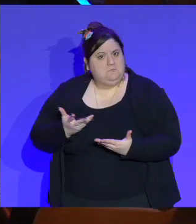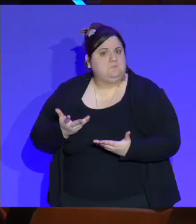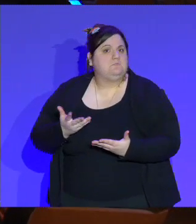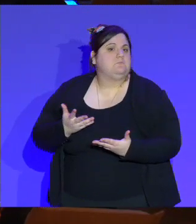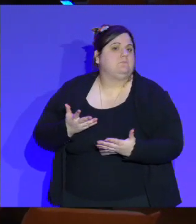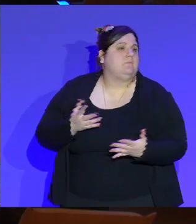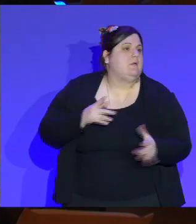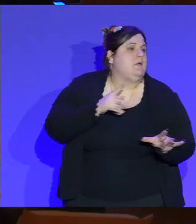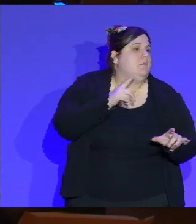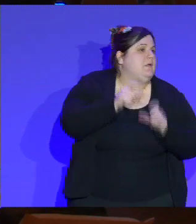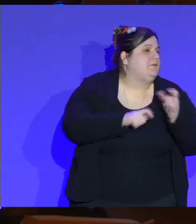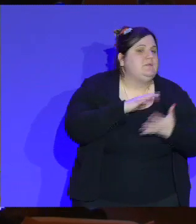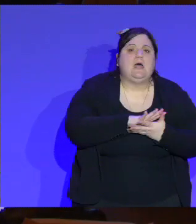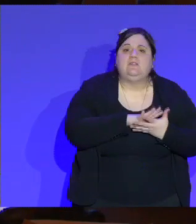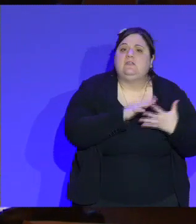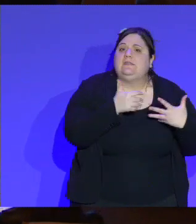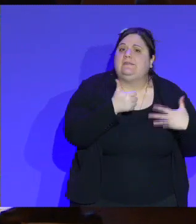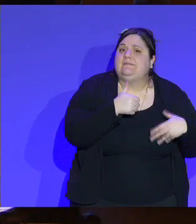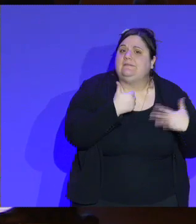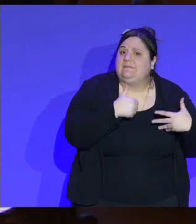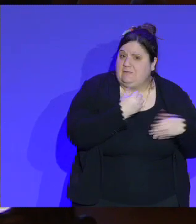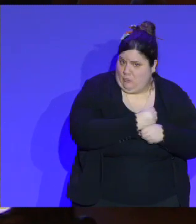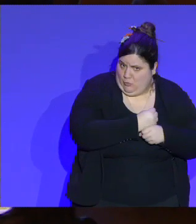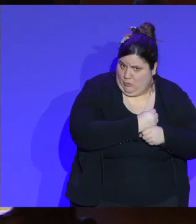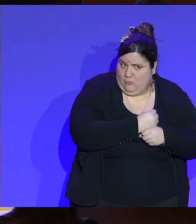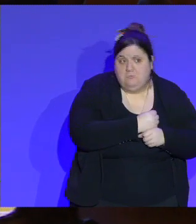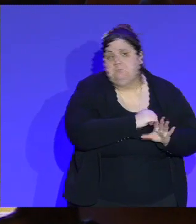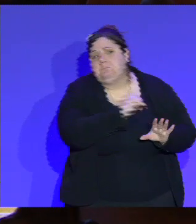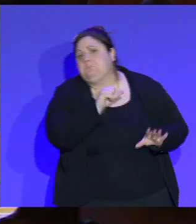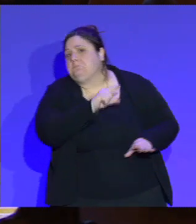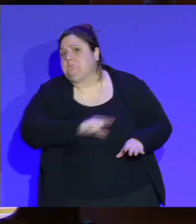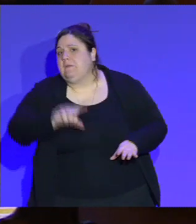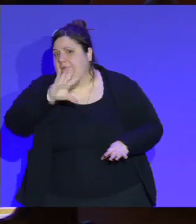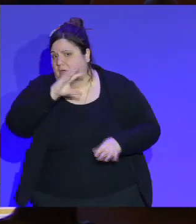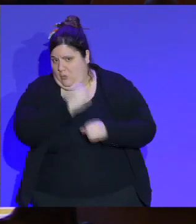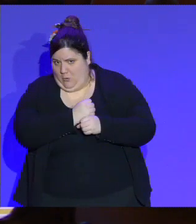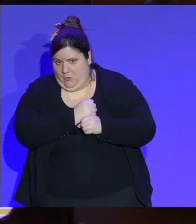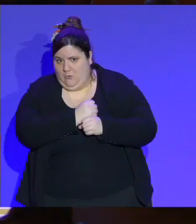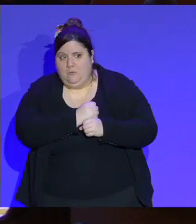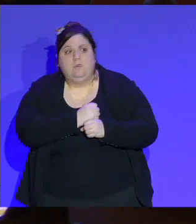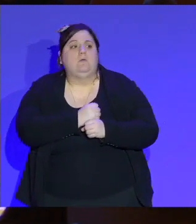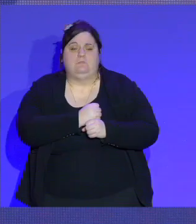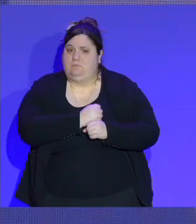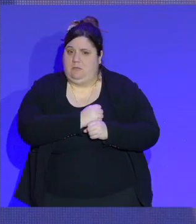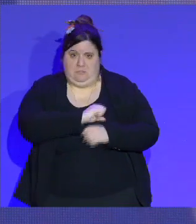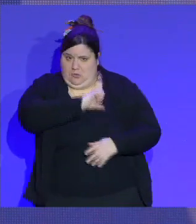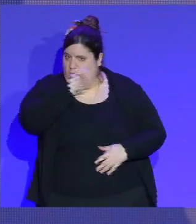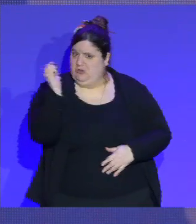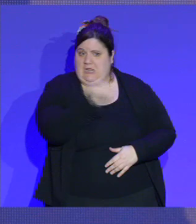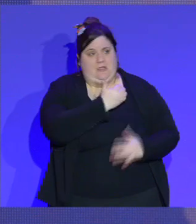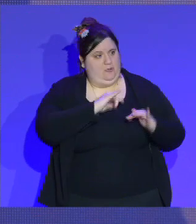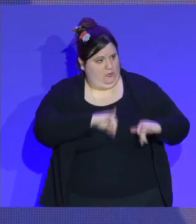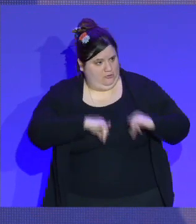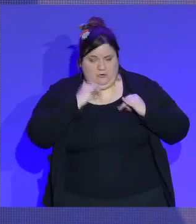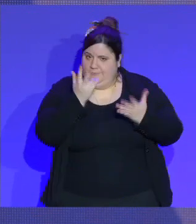'arrive, si les Français le décident, il y aura un prêt d'un vélo par jeune. Tout jeune, on l'a mis en